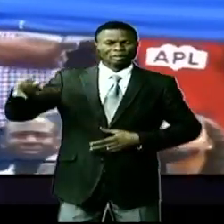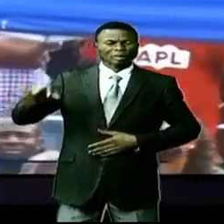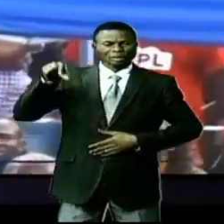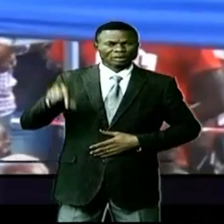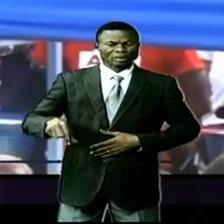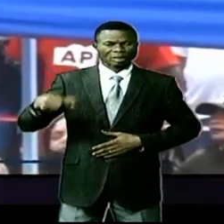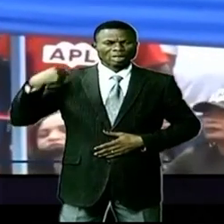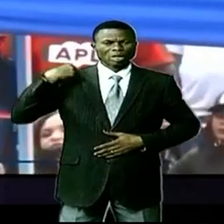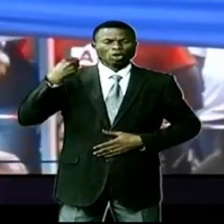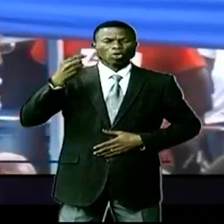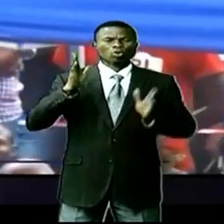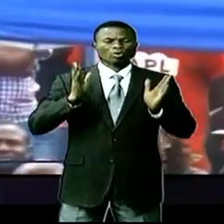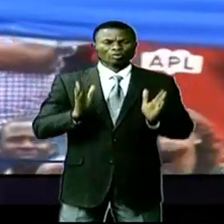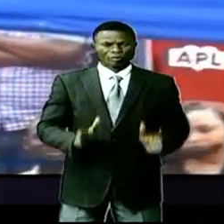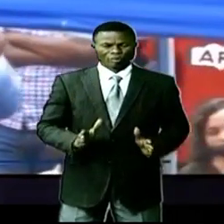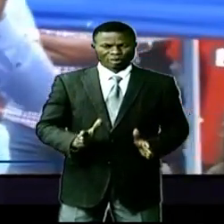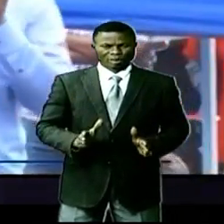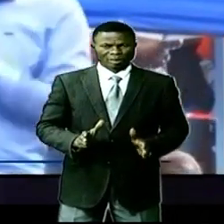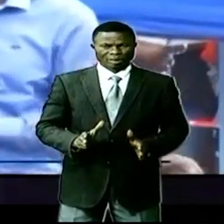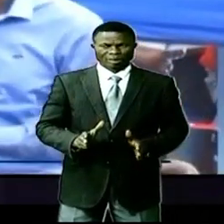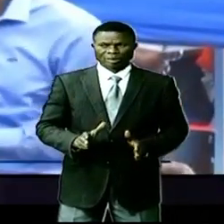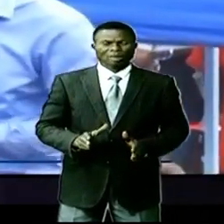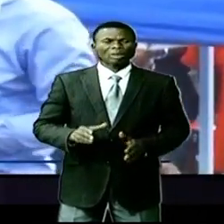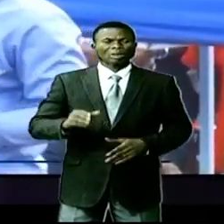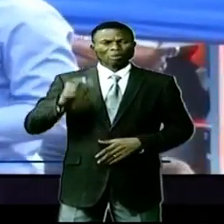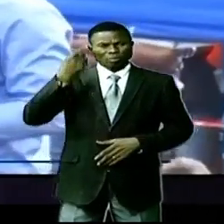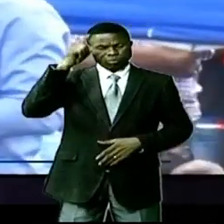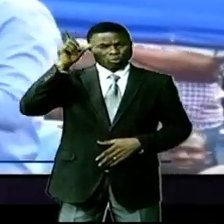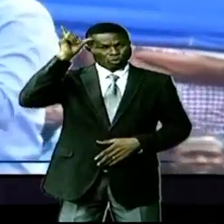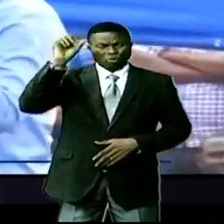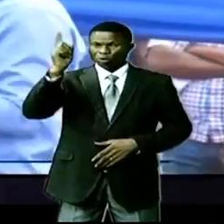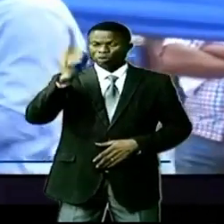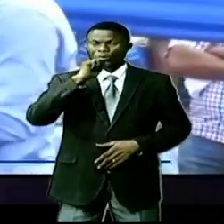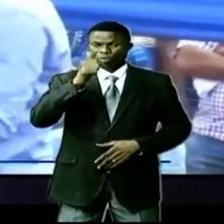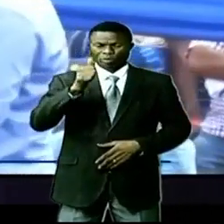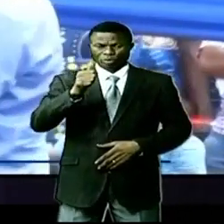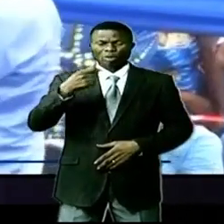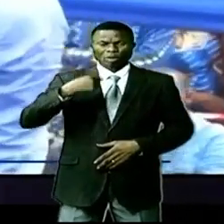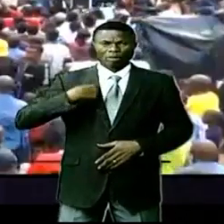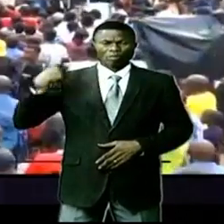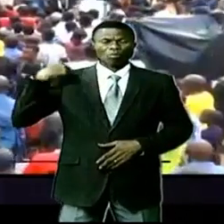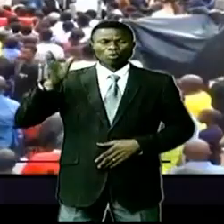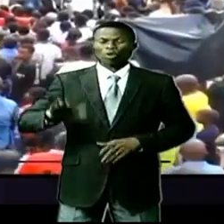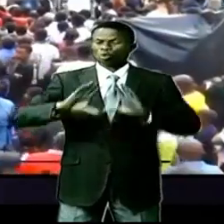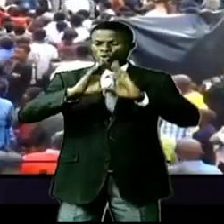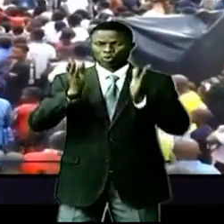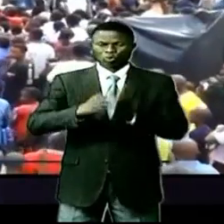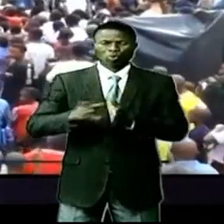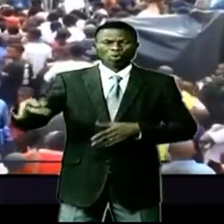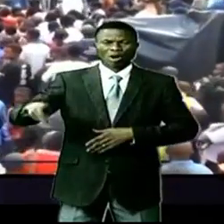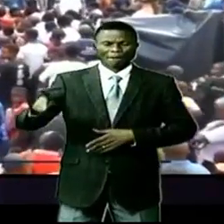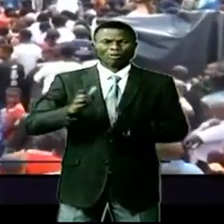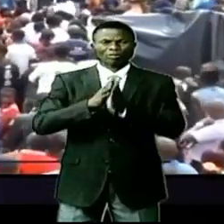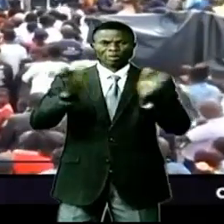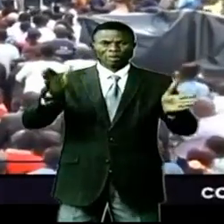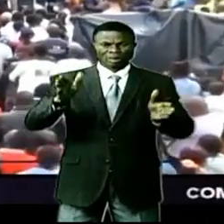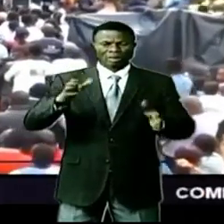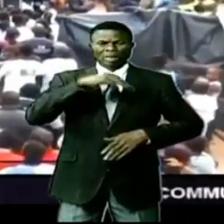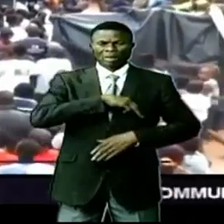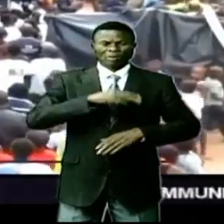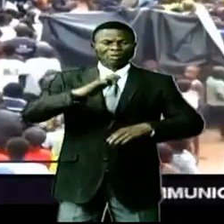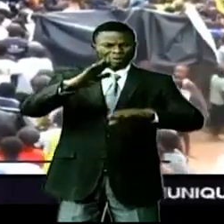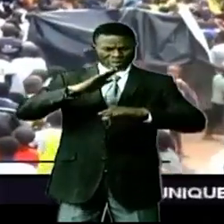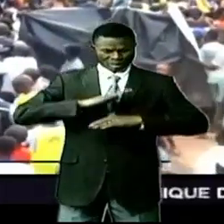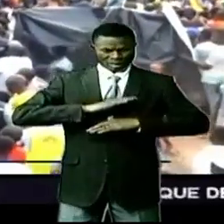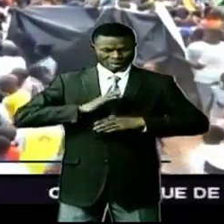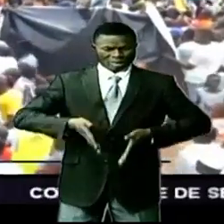-Katoué n'est pas seulement gouverneur de Lubumbashi, je suis gouverneur de Pileo-Katanga. Comme les militants sont satisfaits